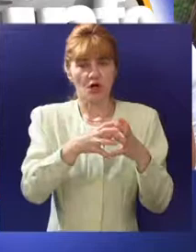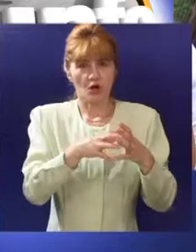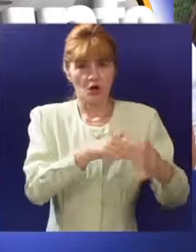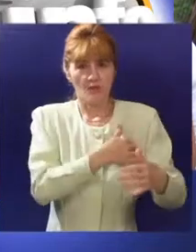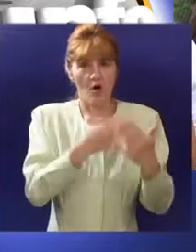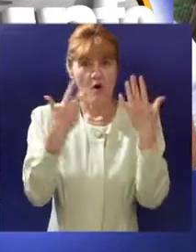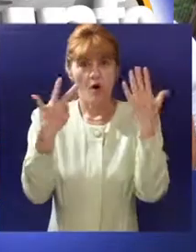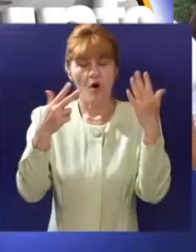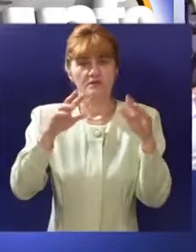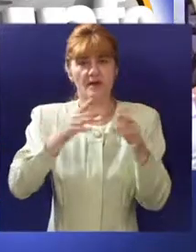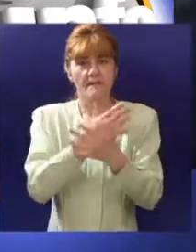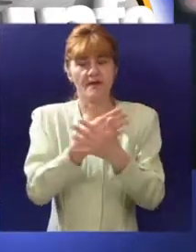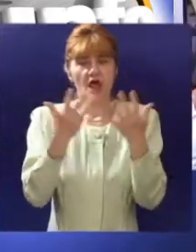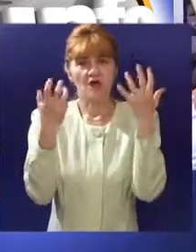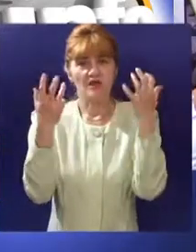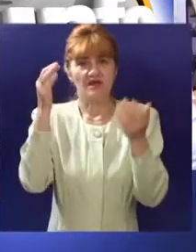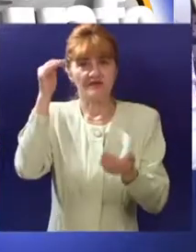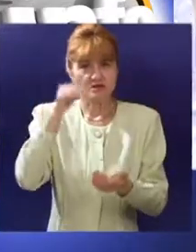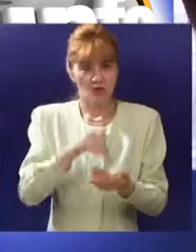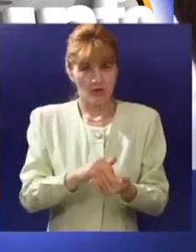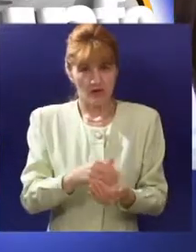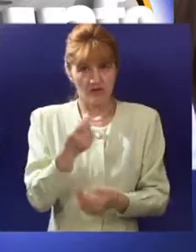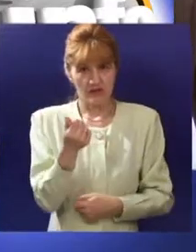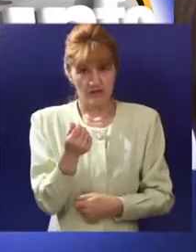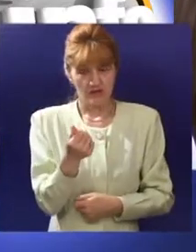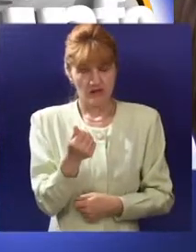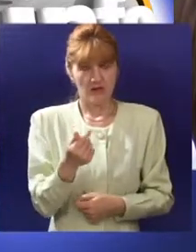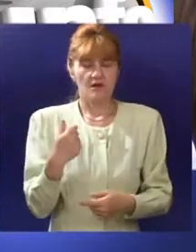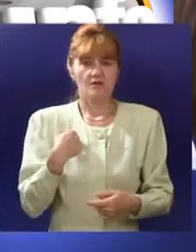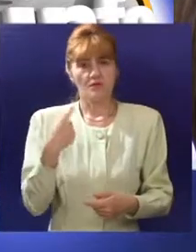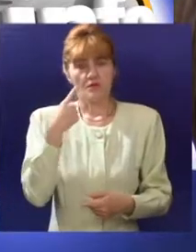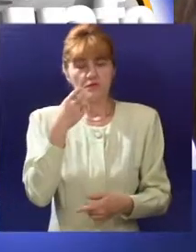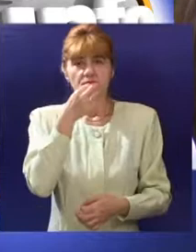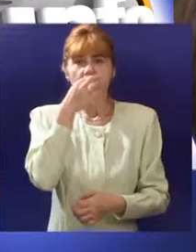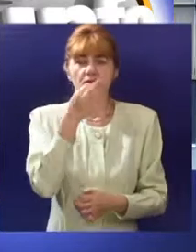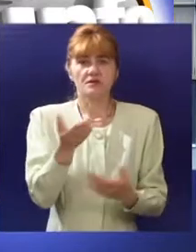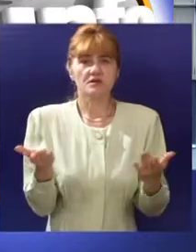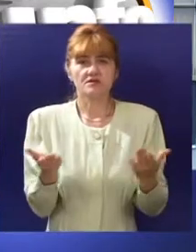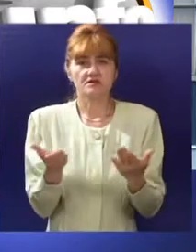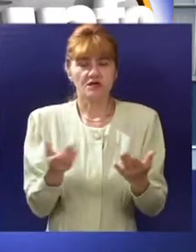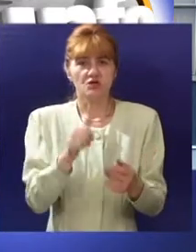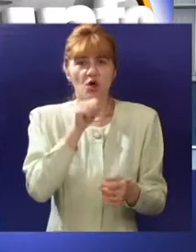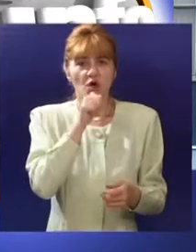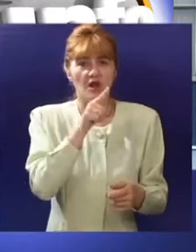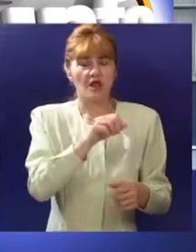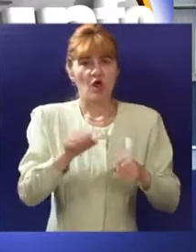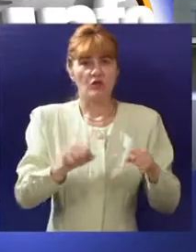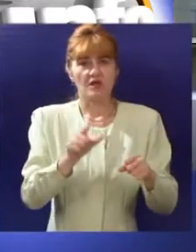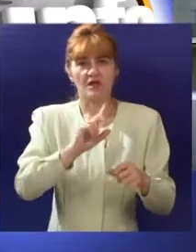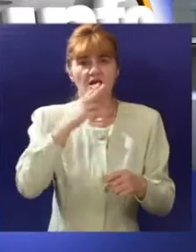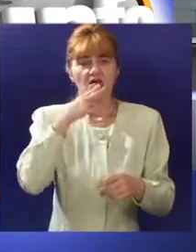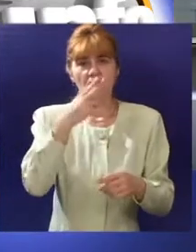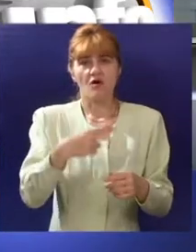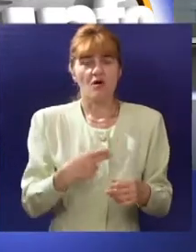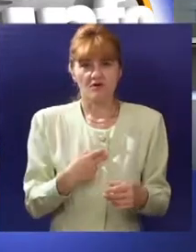miliona i 900 hiljada dinara. Iako je Ju Eko Televizija pokušala da dođe do izjave u ovom sekretarijatu, niko se od